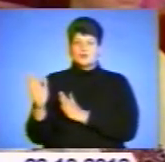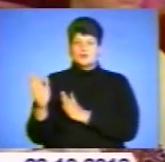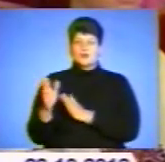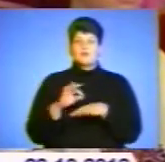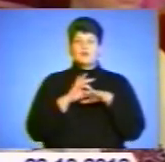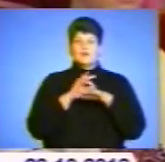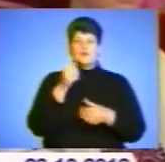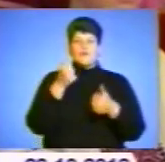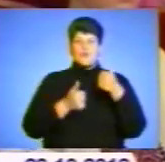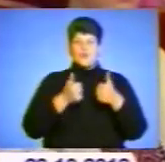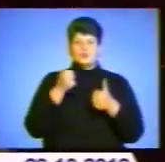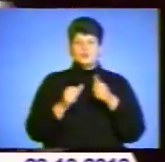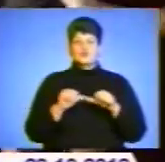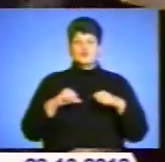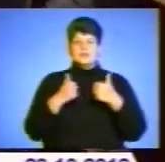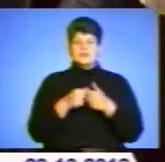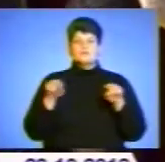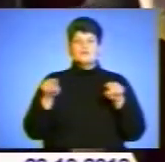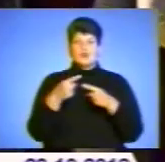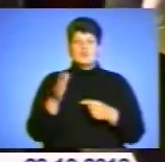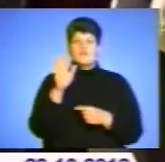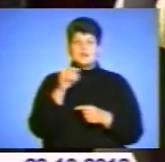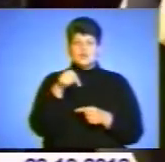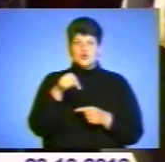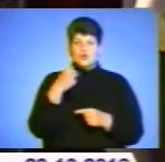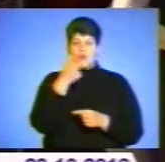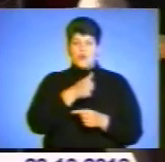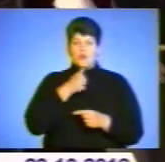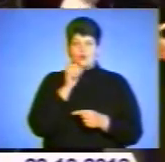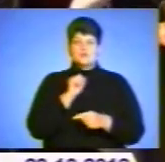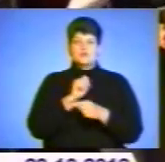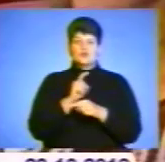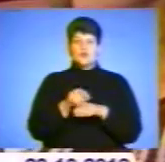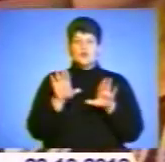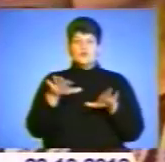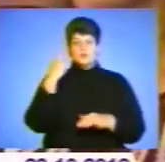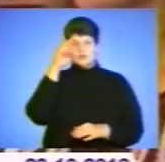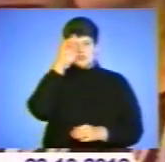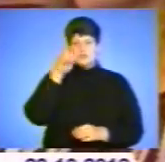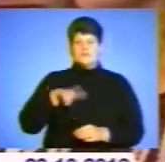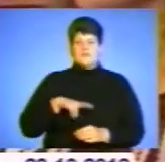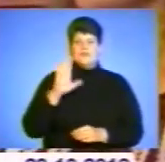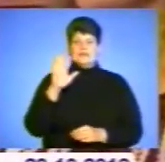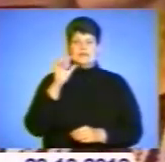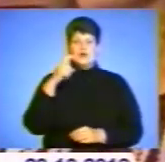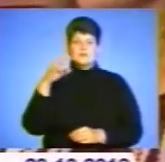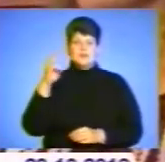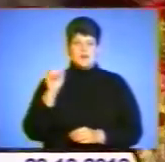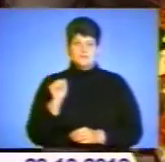оргкомітет, створений у вересні цього року за дорученням голови обласної державної адміністрації Валентина Хоптяна.